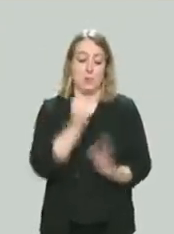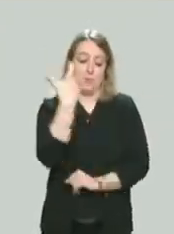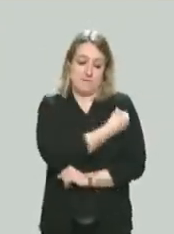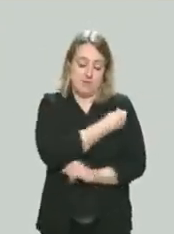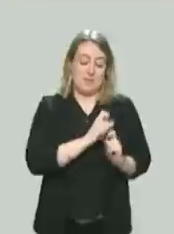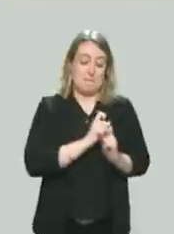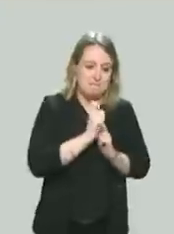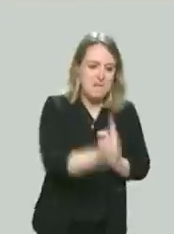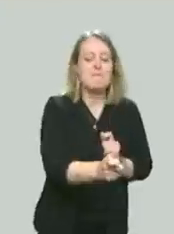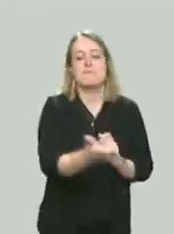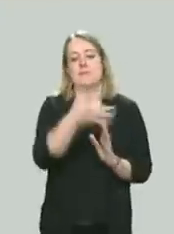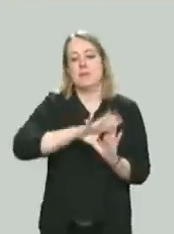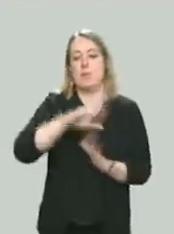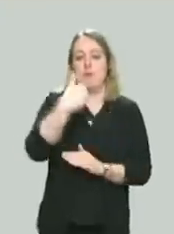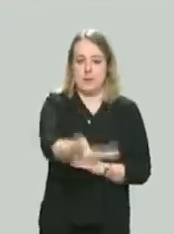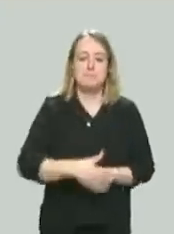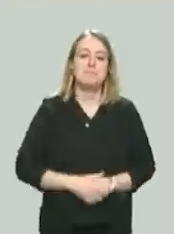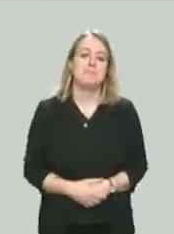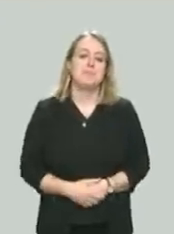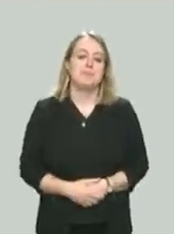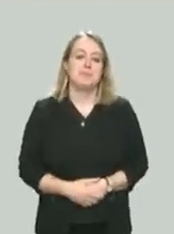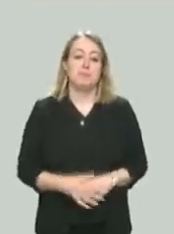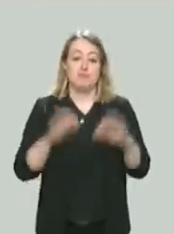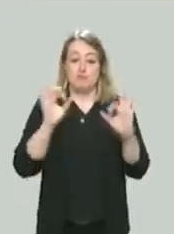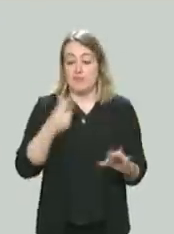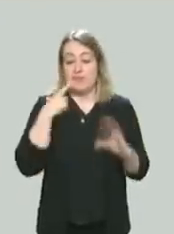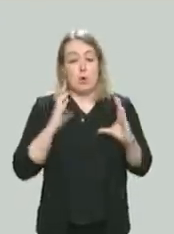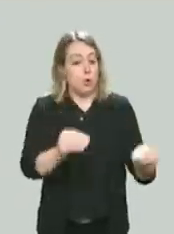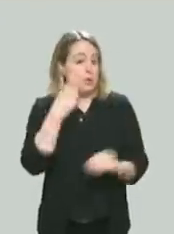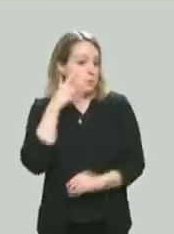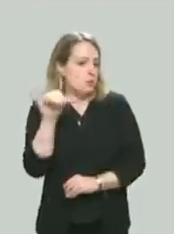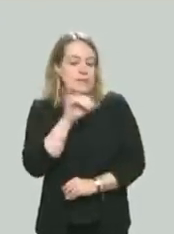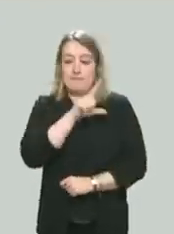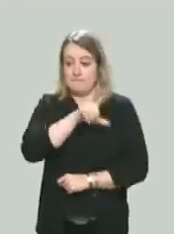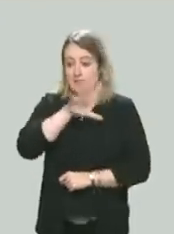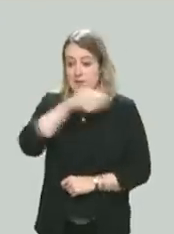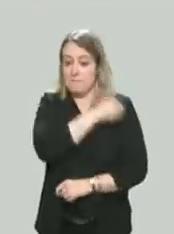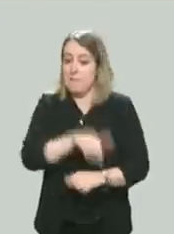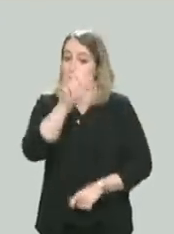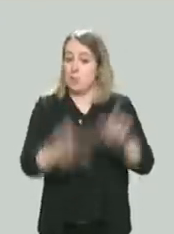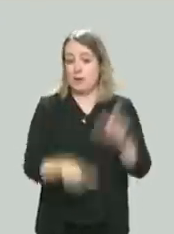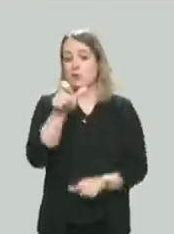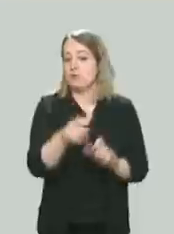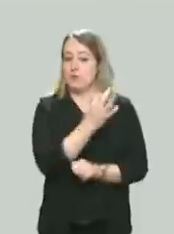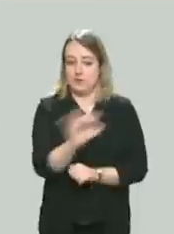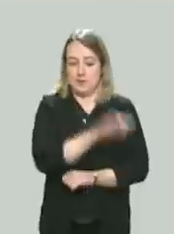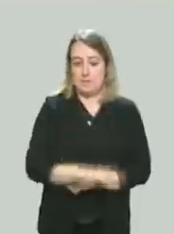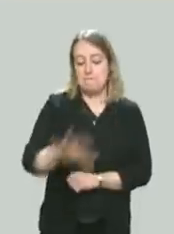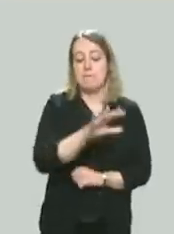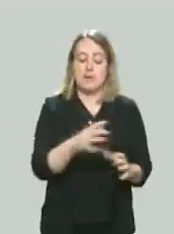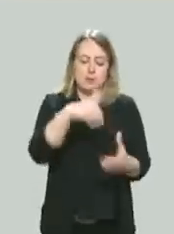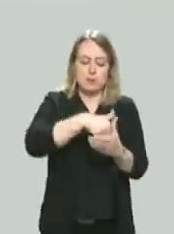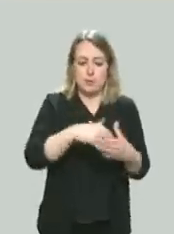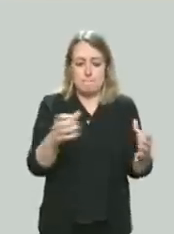leur dernière injection. Ce qui veut dire qu'en pratique, cela concerne 25 millions de Français, dont 6 millions